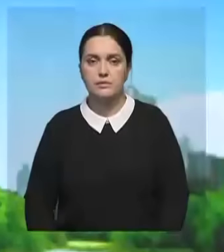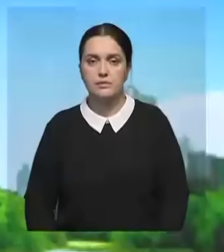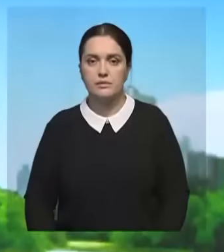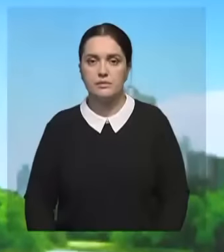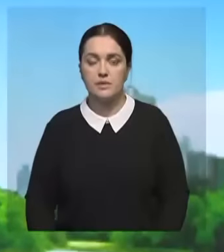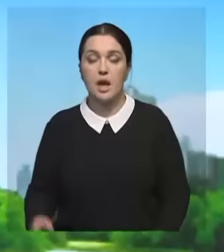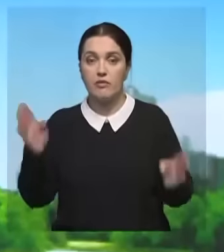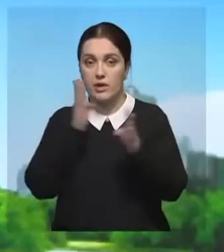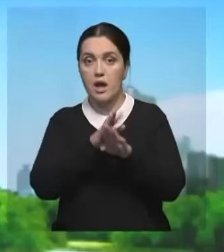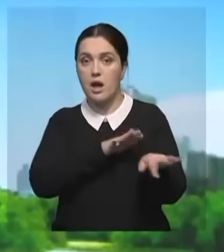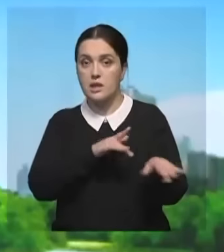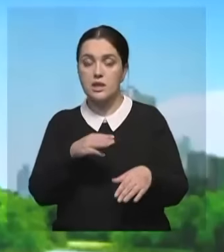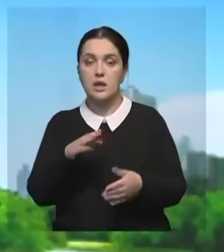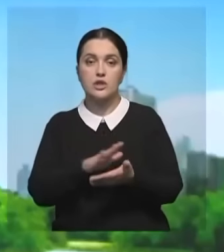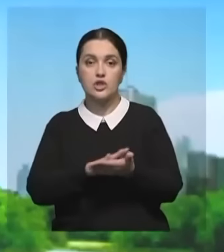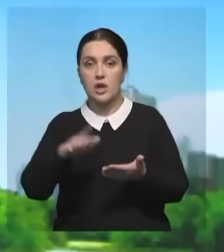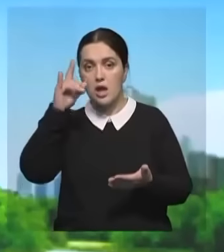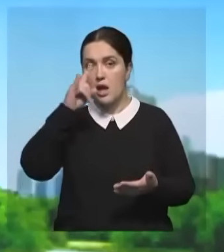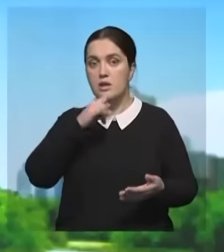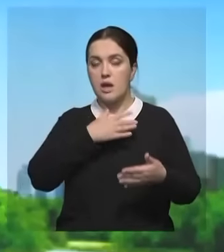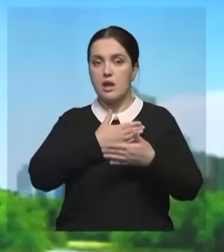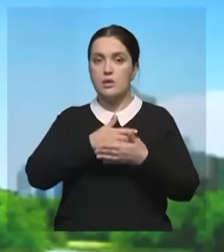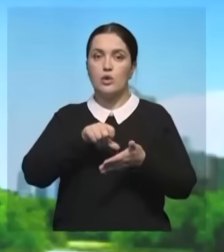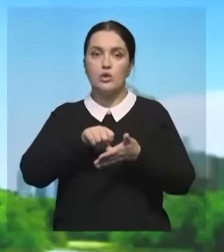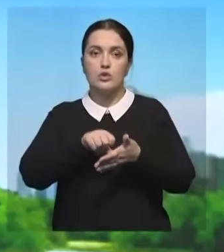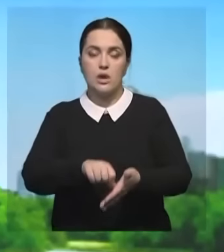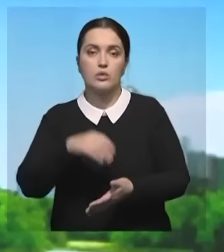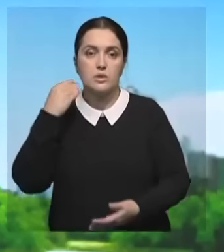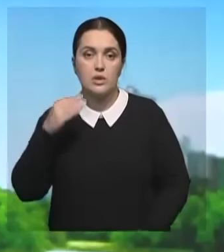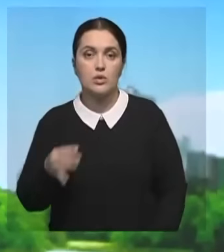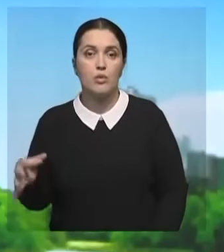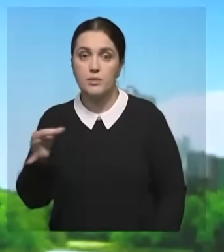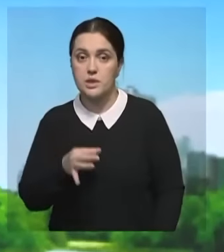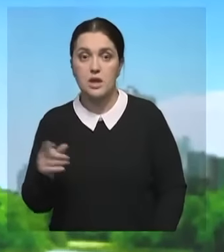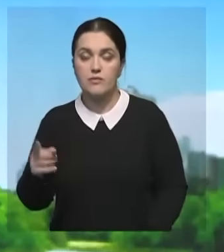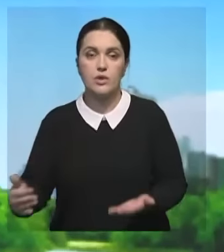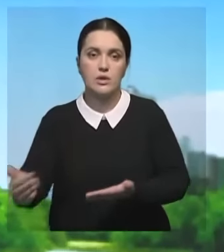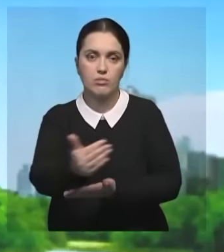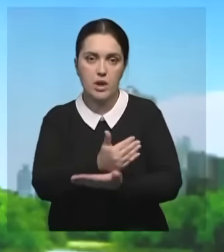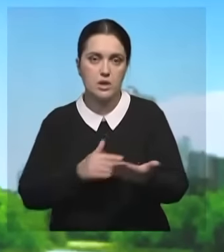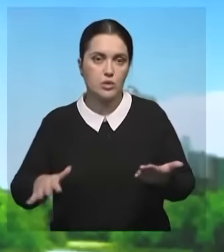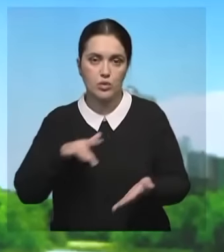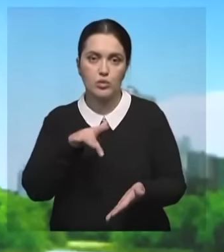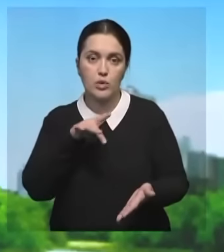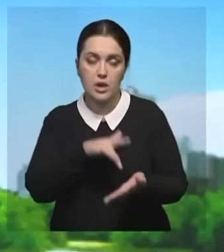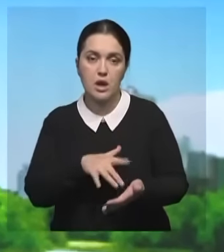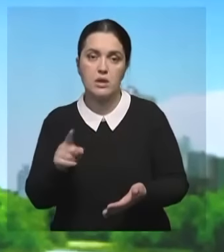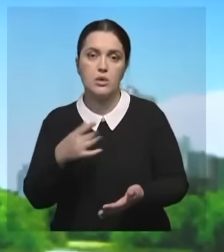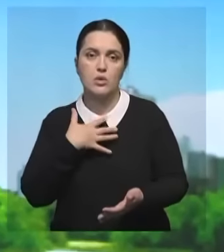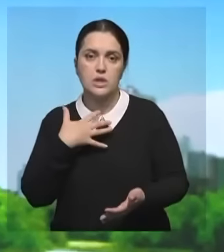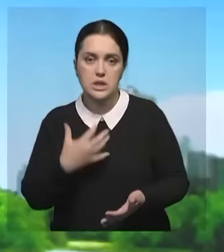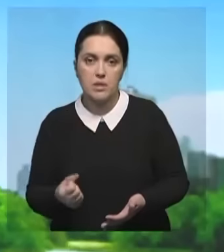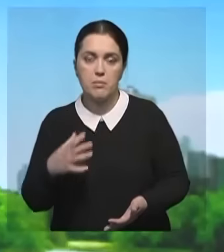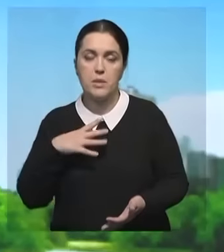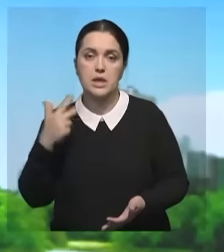В экологической акции «Таза Казахстан» активно участвуют жители Туркестанской области. Сегодня они убирали территорию города общими